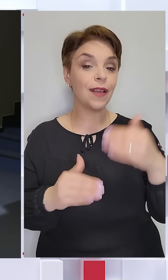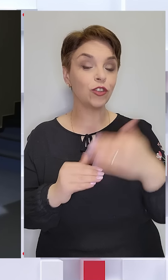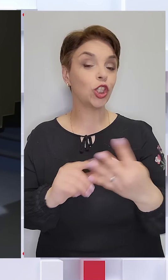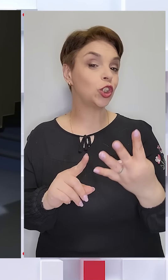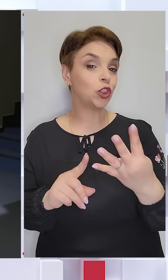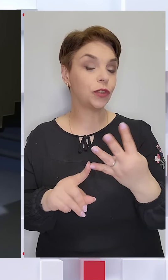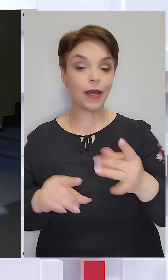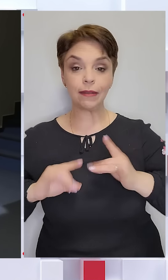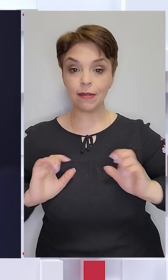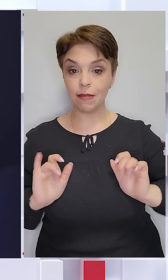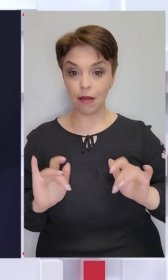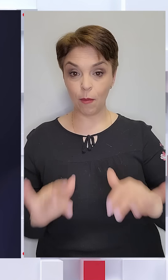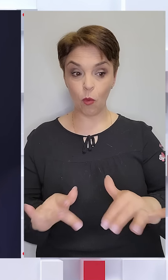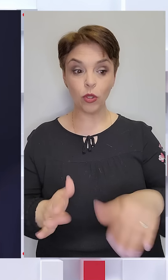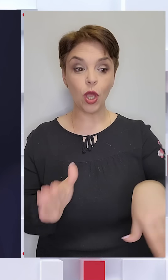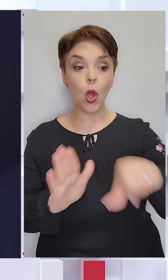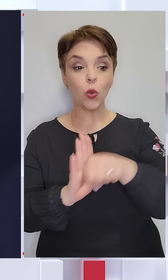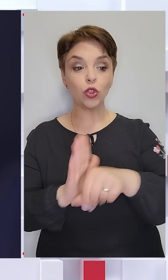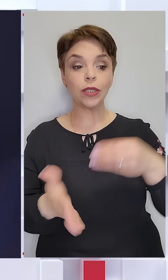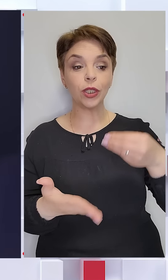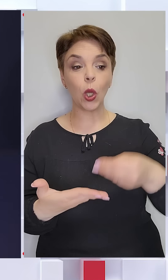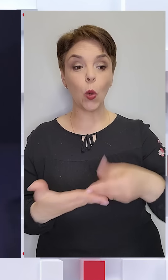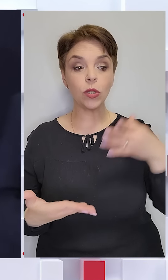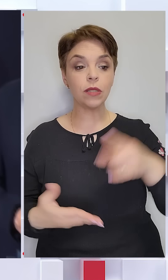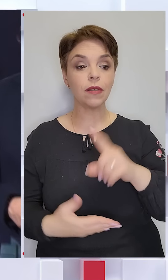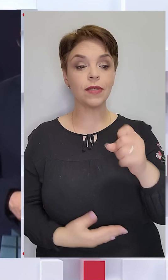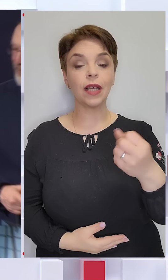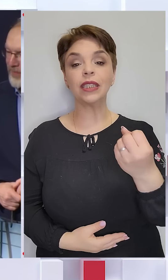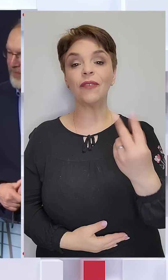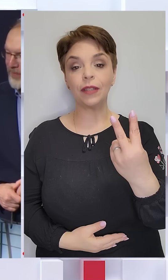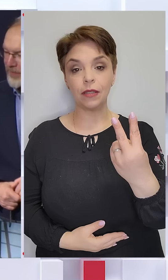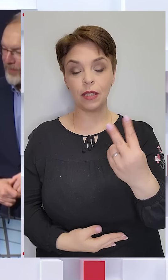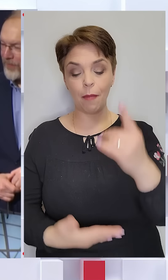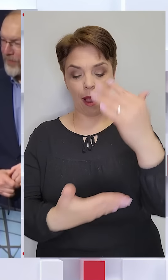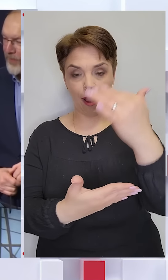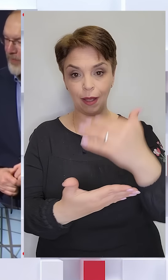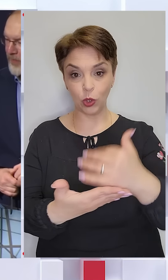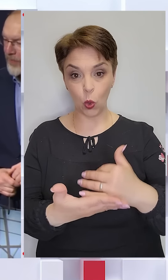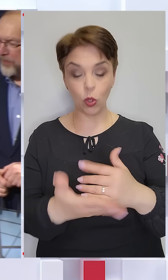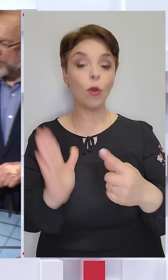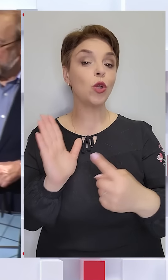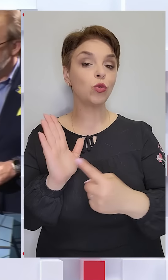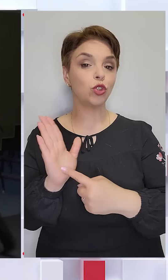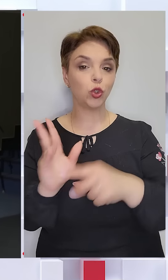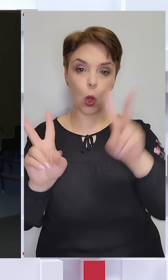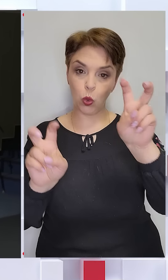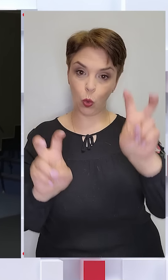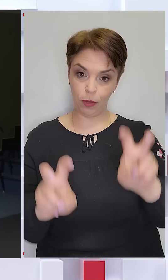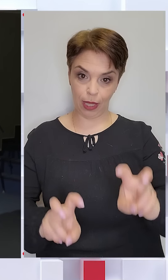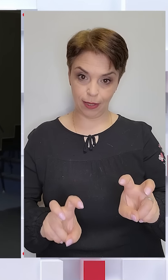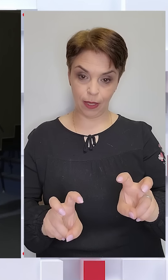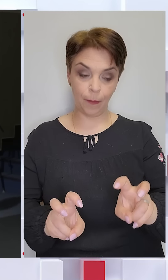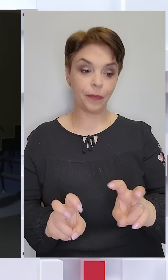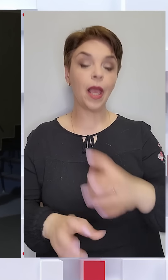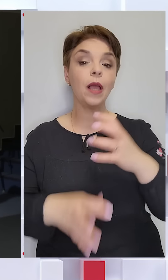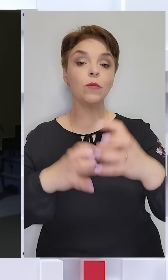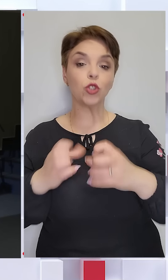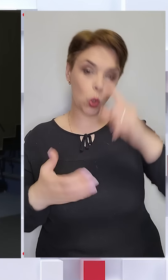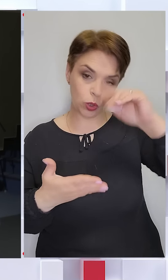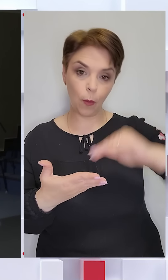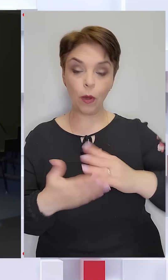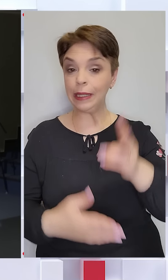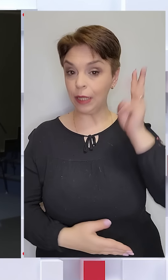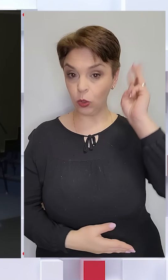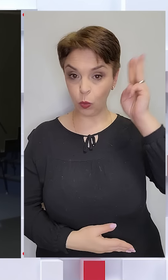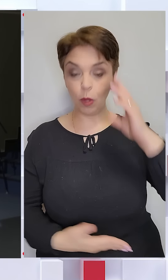четверта церемонія. Учасниць оцінювали за 12 категоріями у шістьох номінаціях. Міжнародна політика і